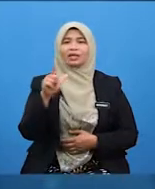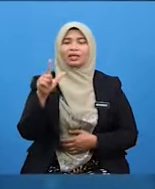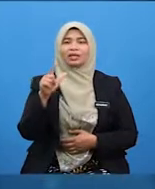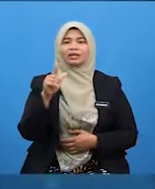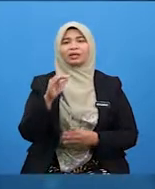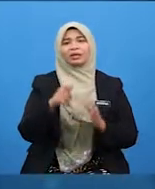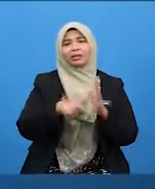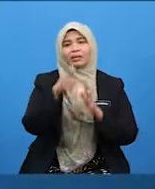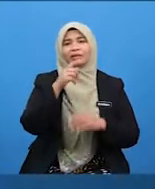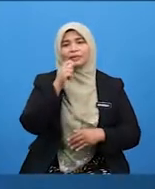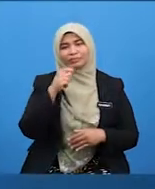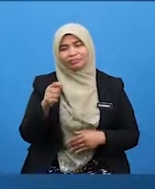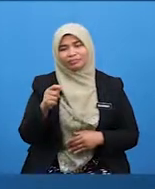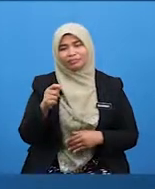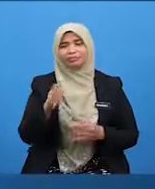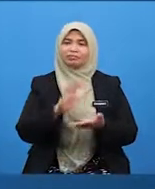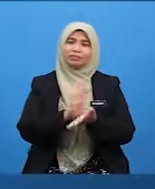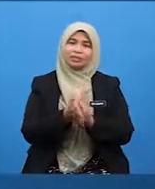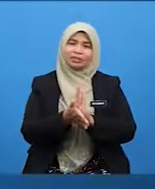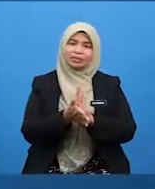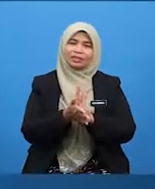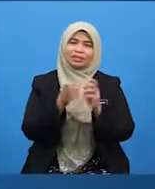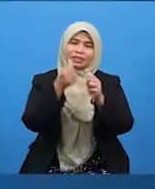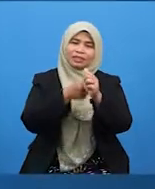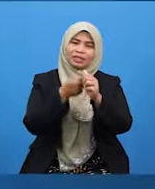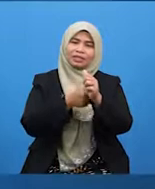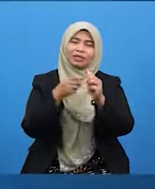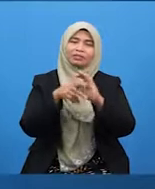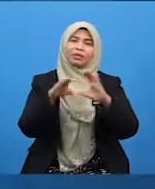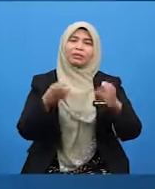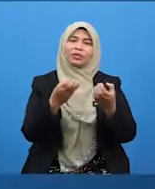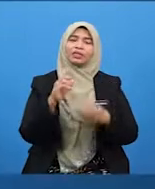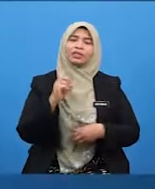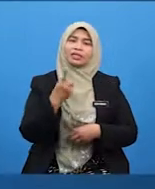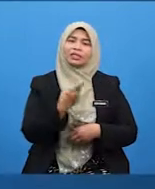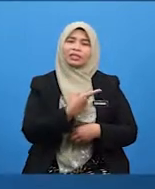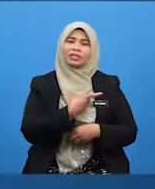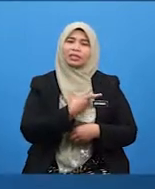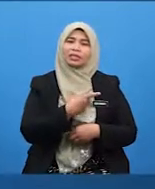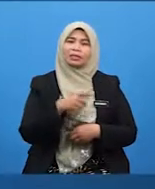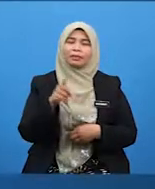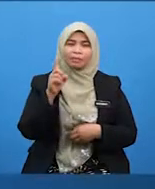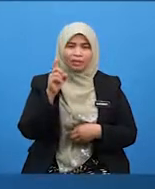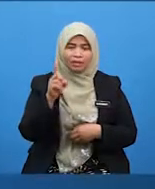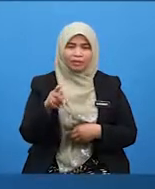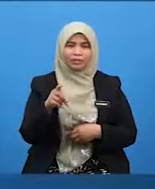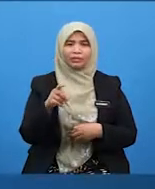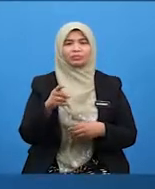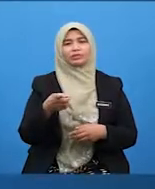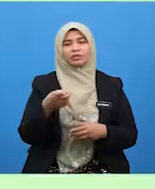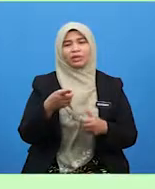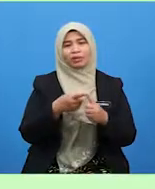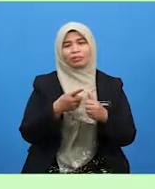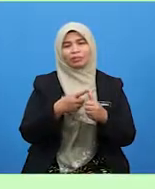tua. Jadi, setiap perbuatan kita, kita perlu mendahulukan mereka.